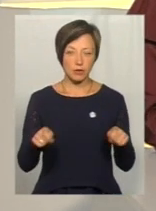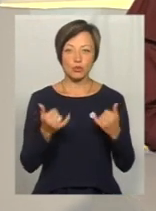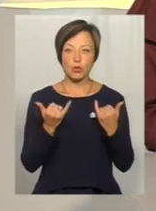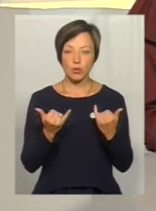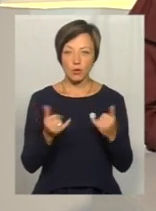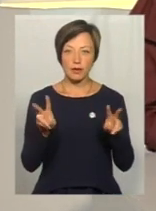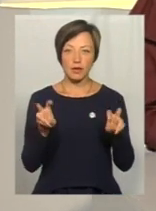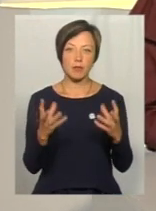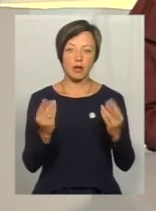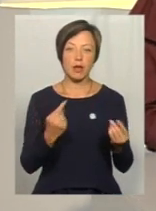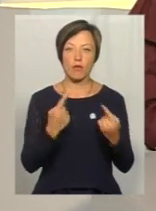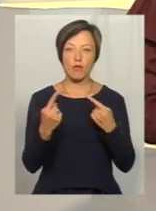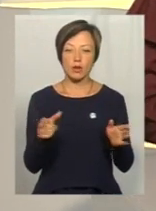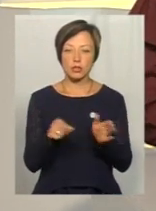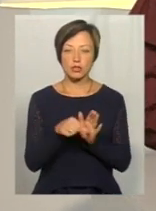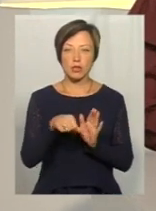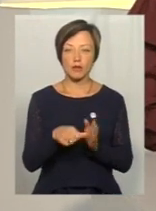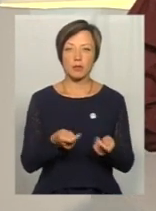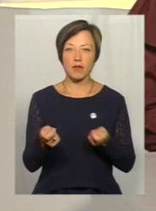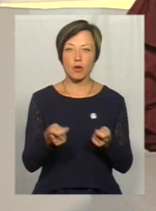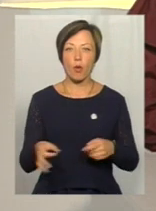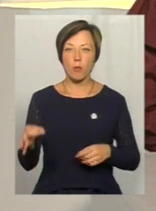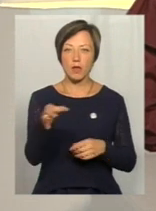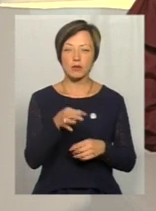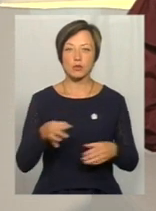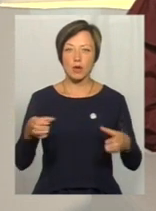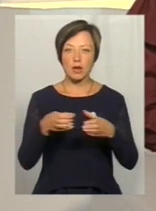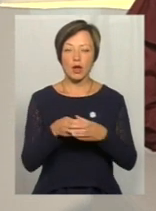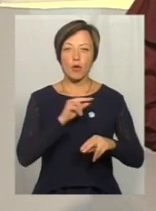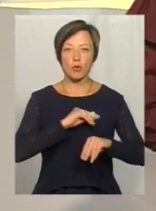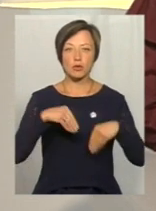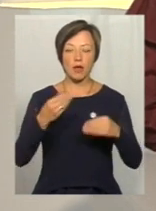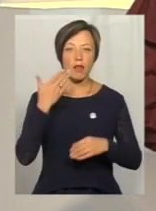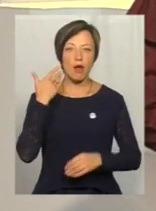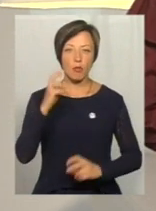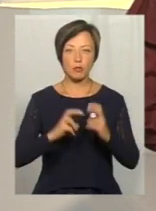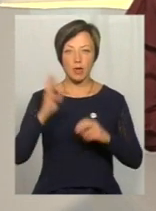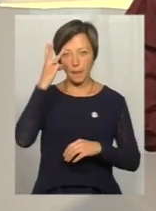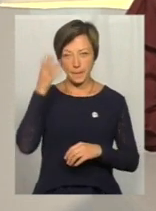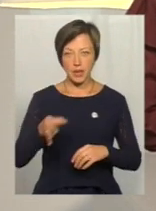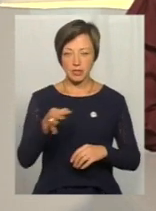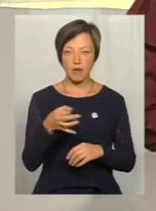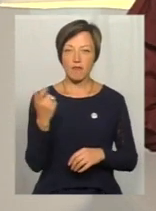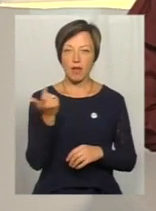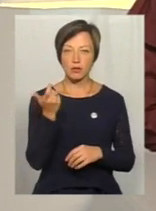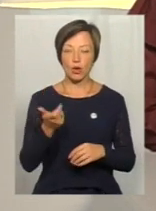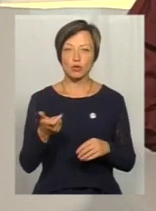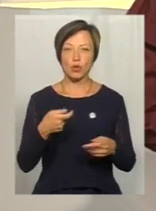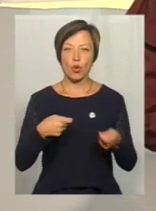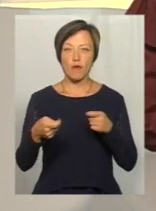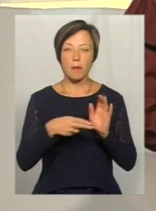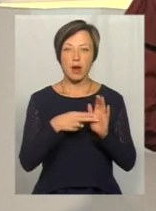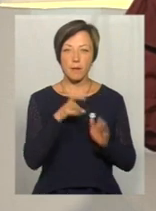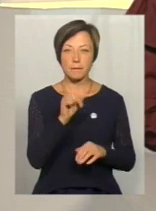у темі дня говоримо із членом правління обласної ліги роботодавців легкої промисловості Хмельниччини і власником торгової марки Валентином